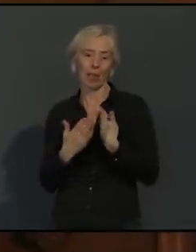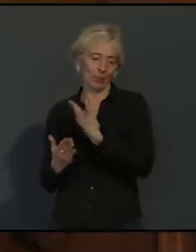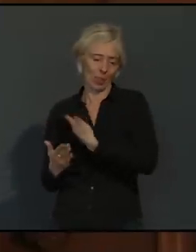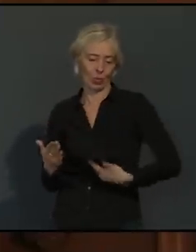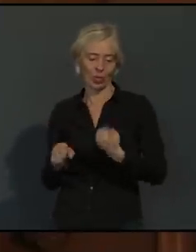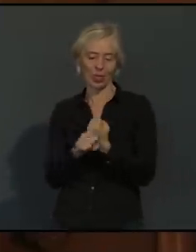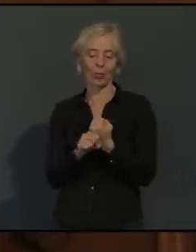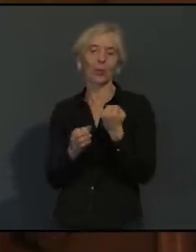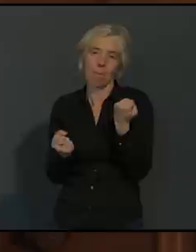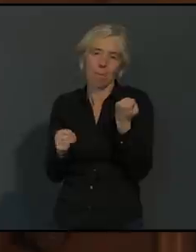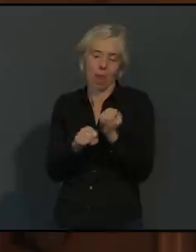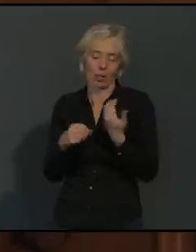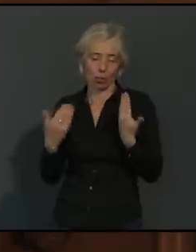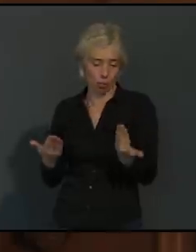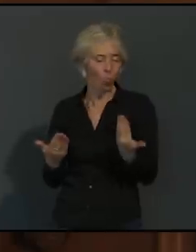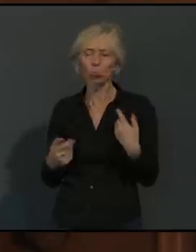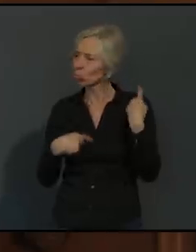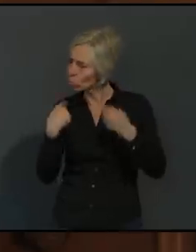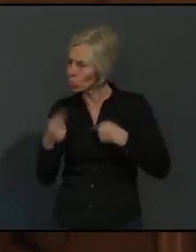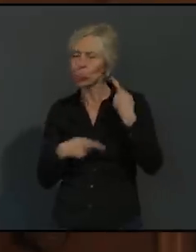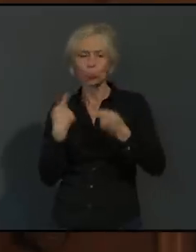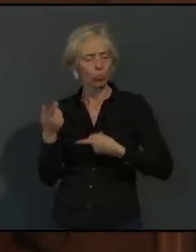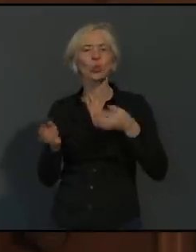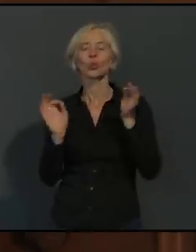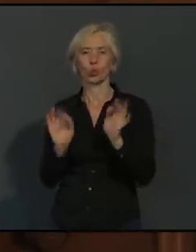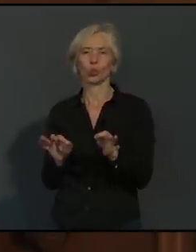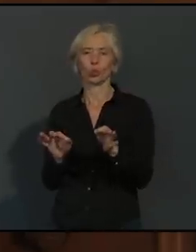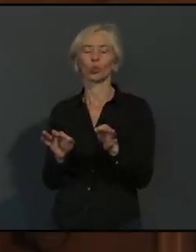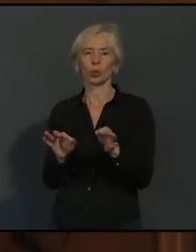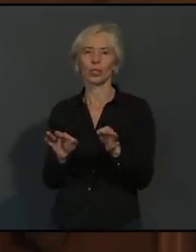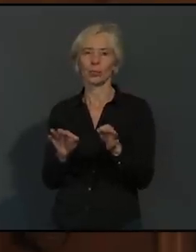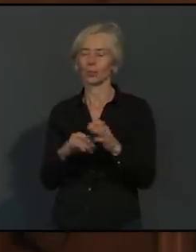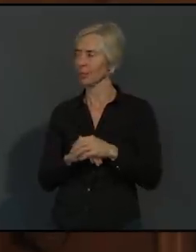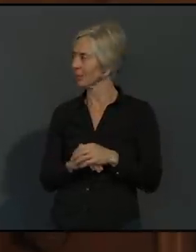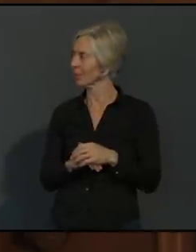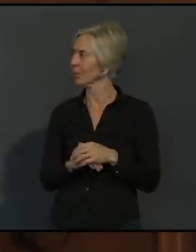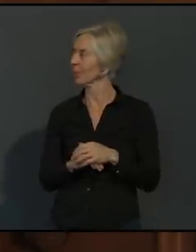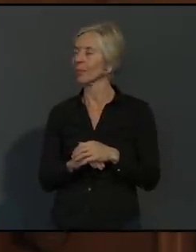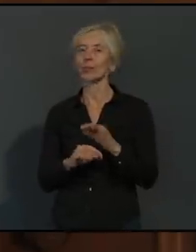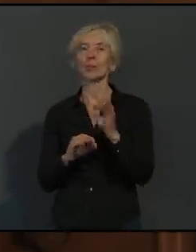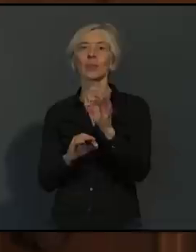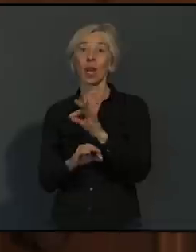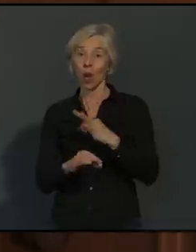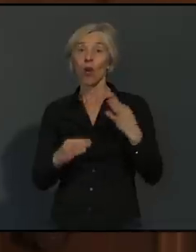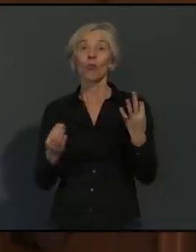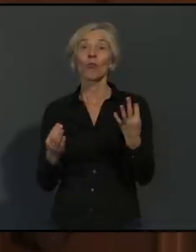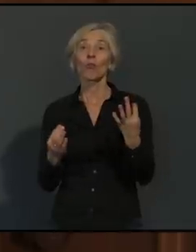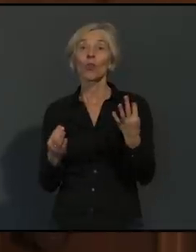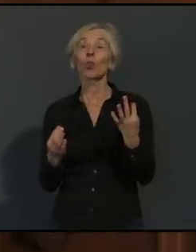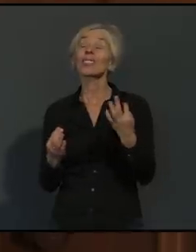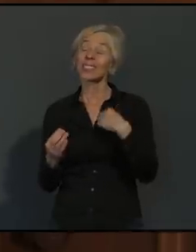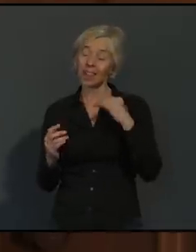fahren wir jetzt ziemlich gut. Was uns auch sehr beschäftigt, sind die vielen Ausbruchsgeschehen inzwischen in